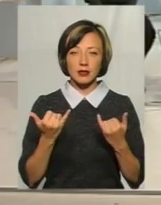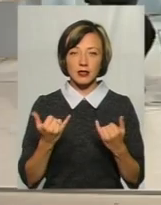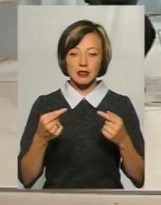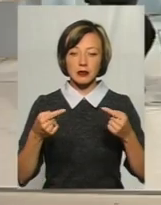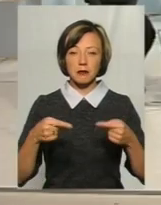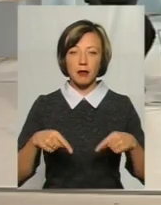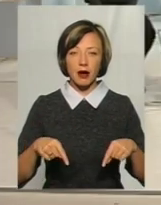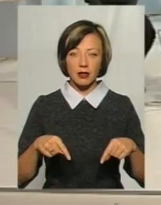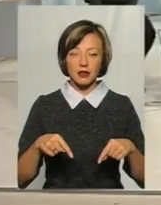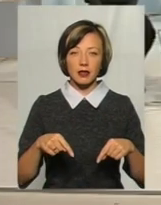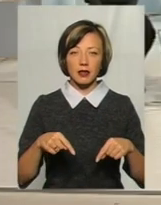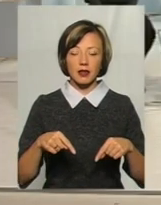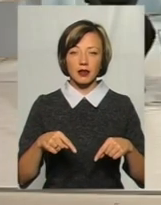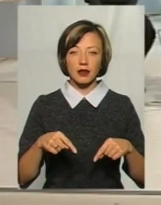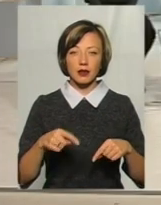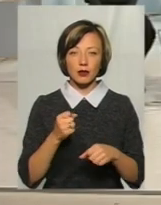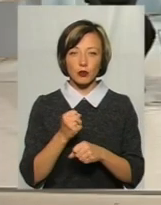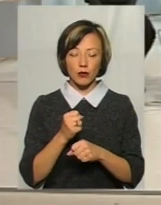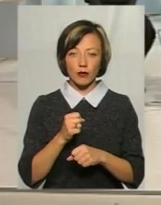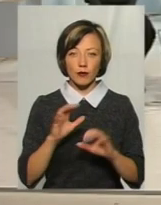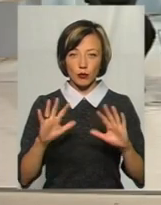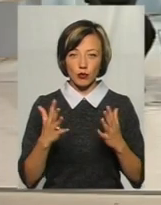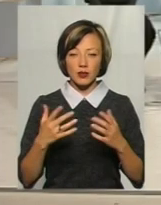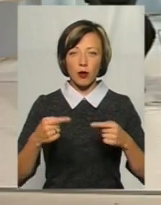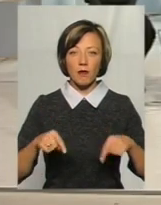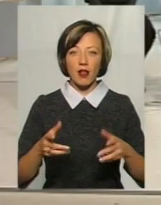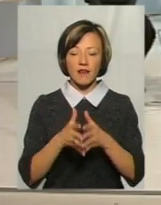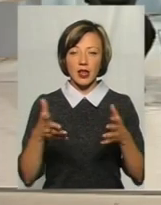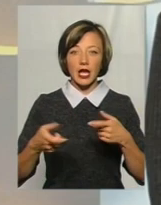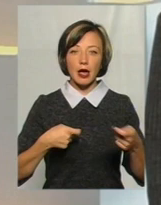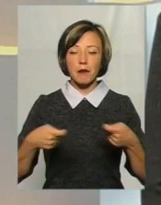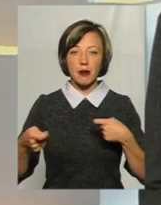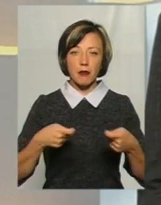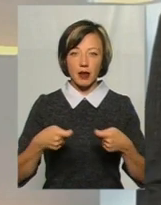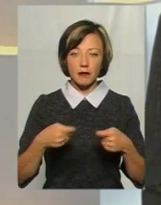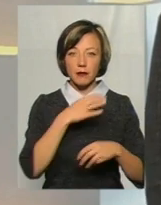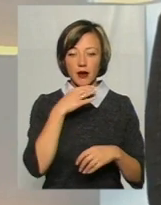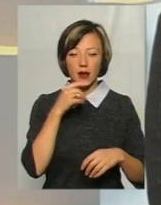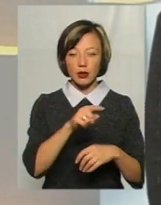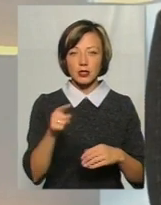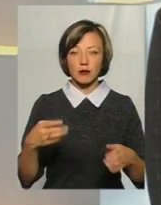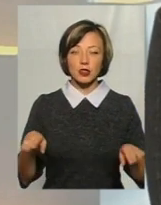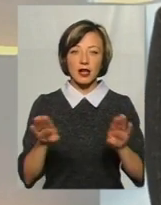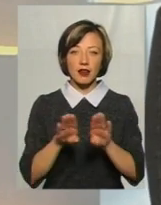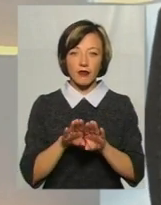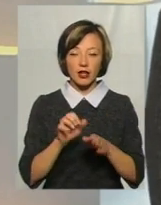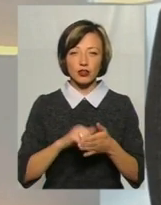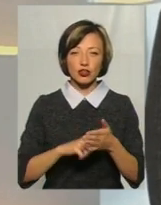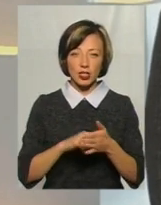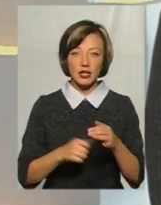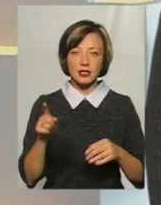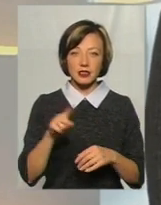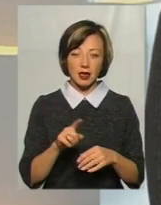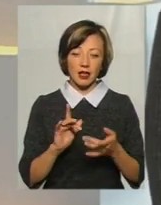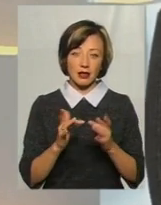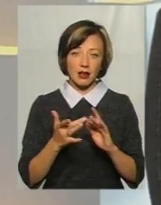чи, так би мовити, обвал, великих гіпермаркетів. Дуже багато з них позакривалося, тому що все йде